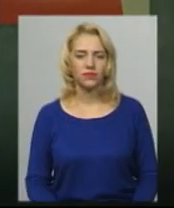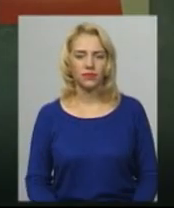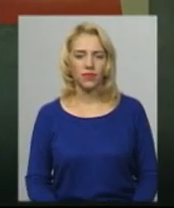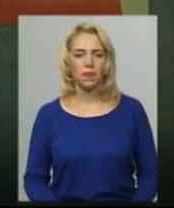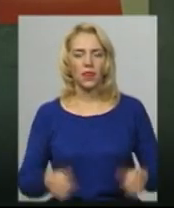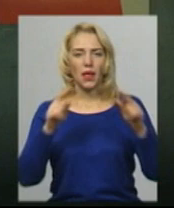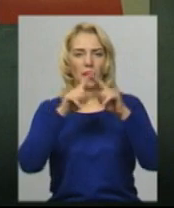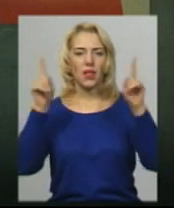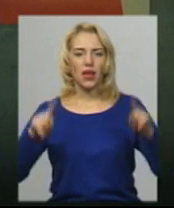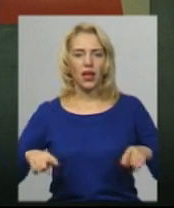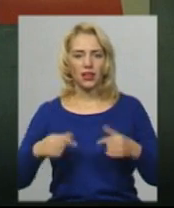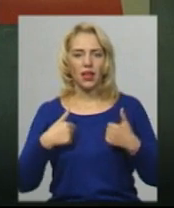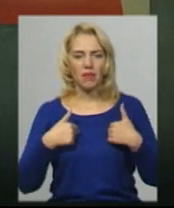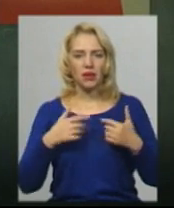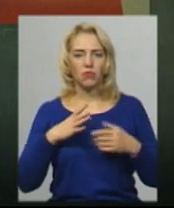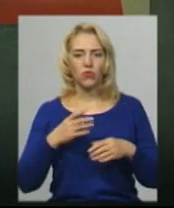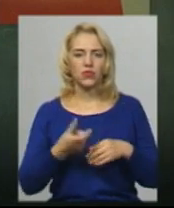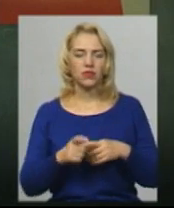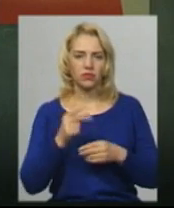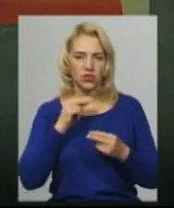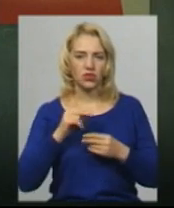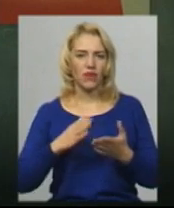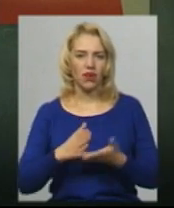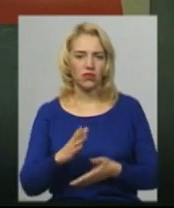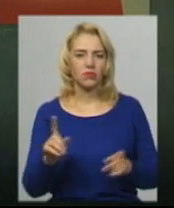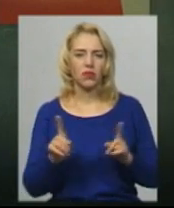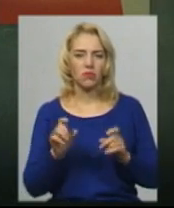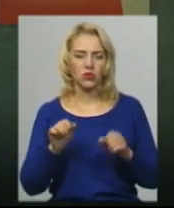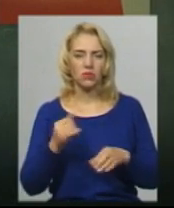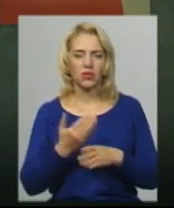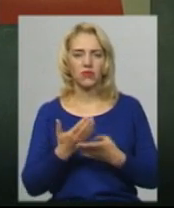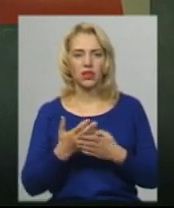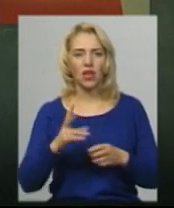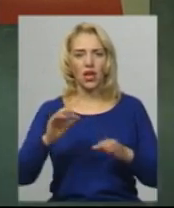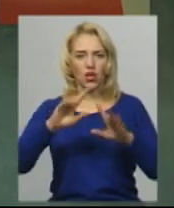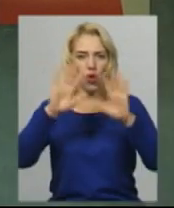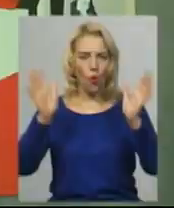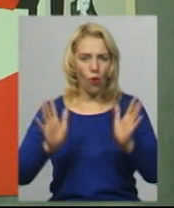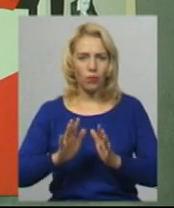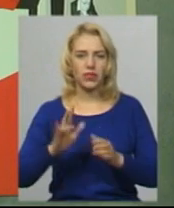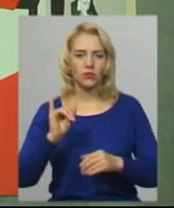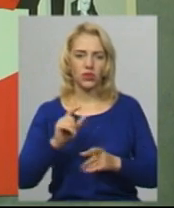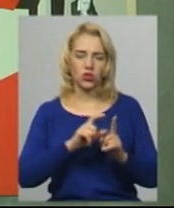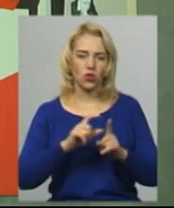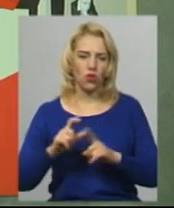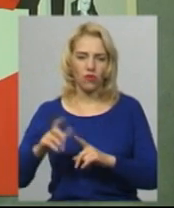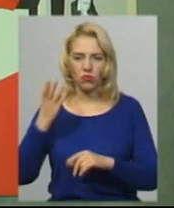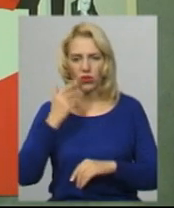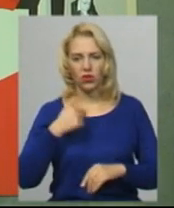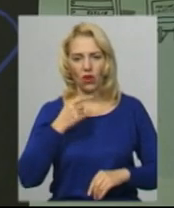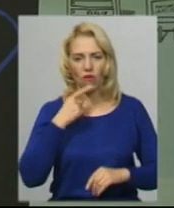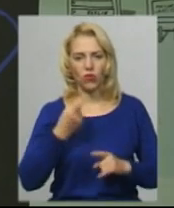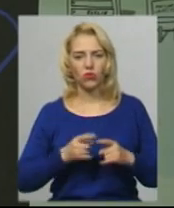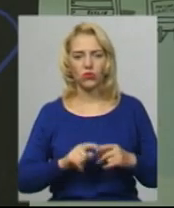Плакат для мене був таким оптимальним варіантом, коли можна працювати як образом, так і словом. Коли я починаю говорити про